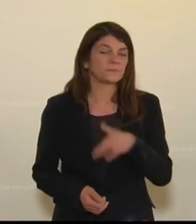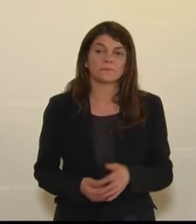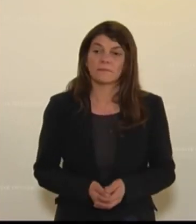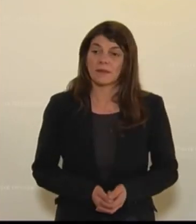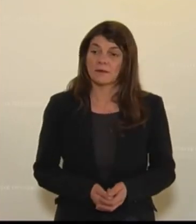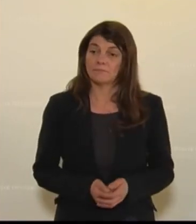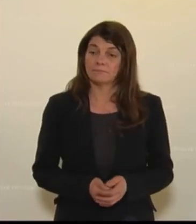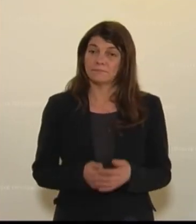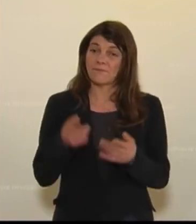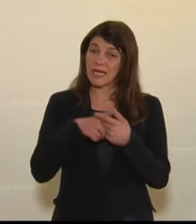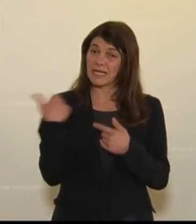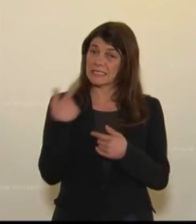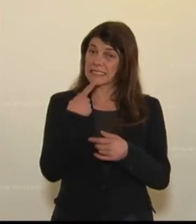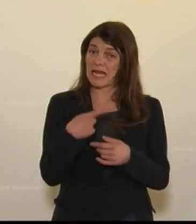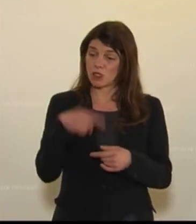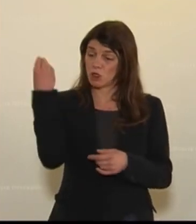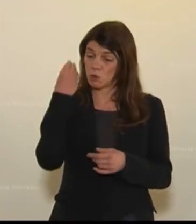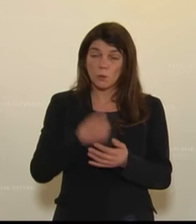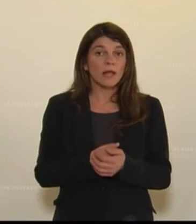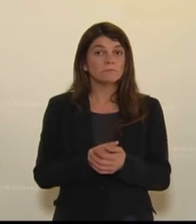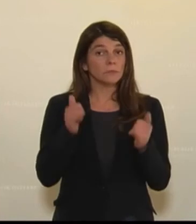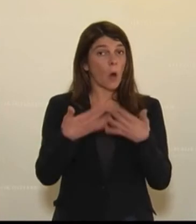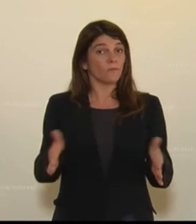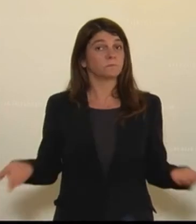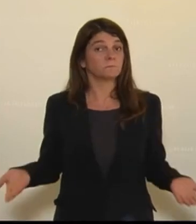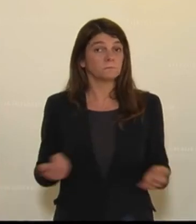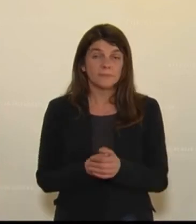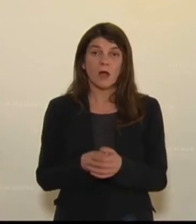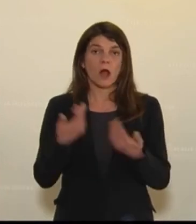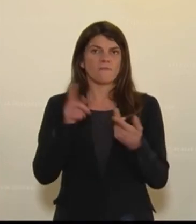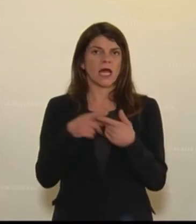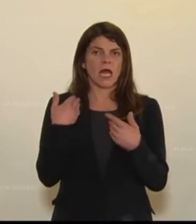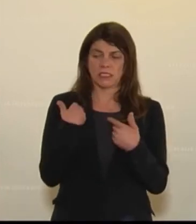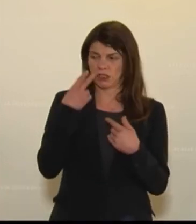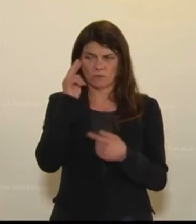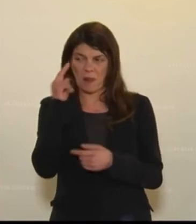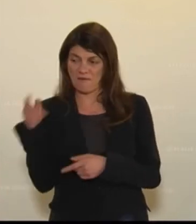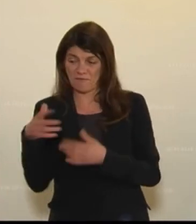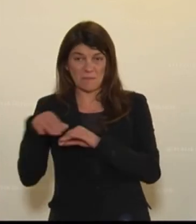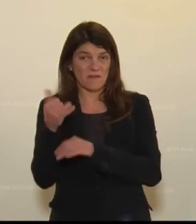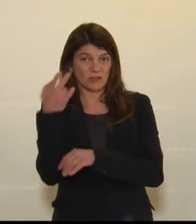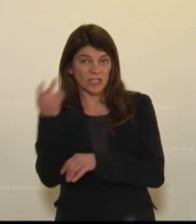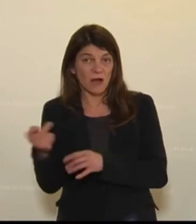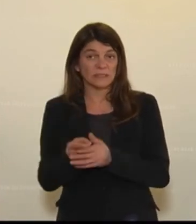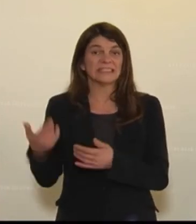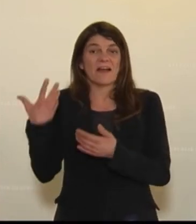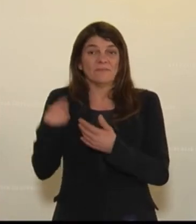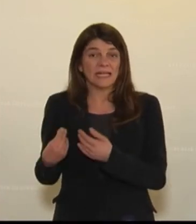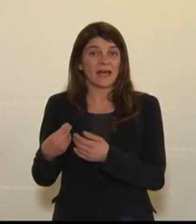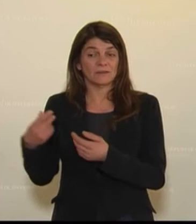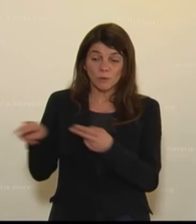darüber sprechen, dass die Schulen ja offen sind und wenn ich jetzt über diese Familien nachdenke, die wieder erneut